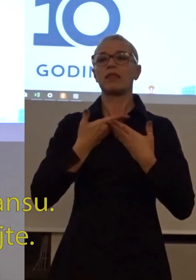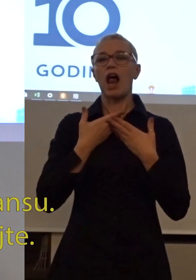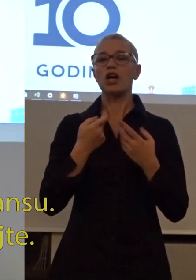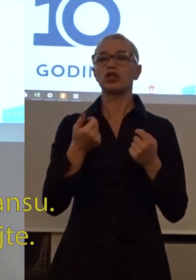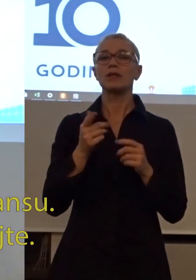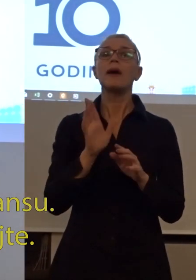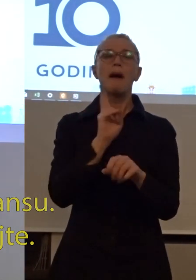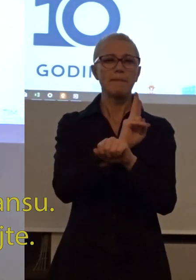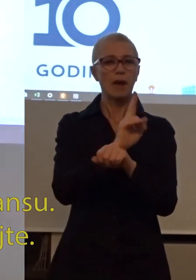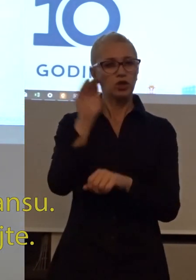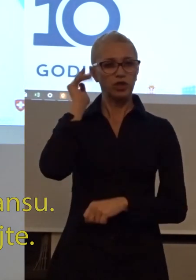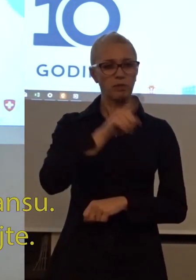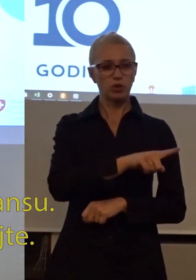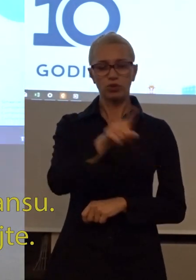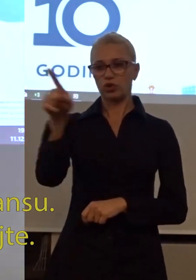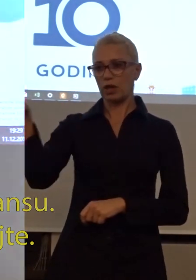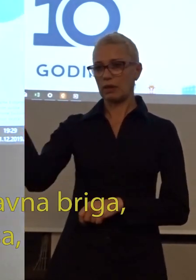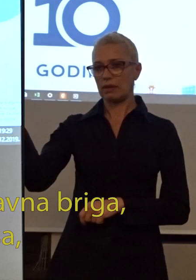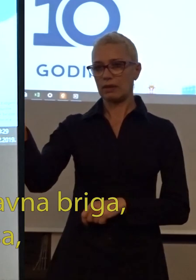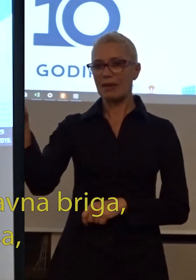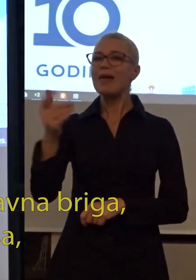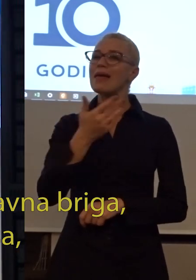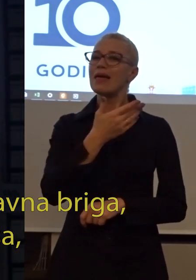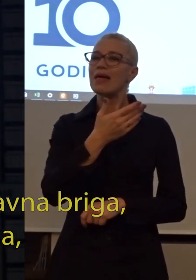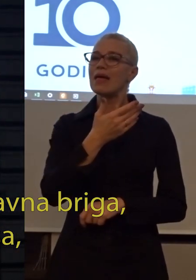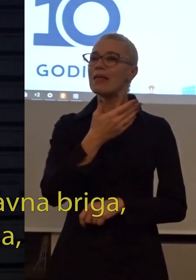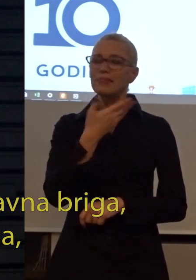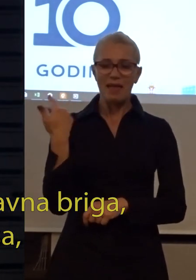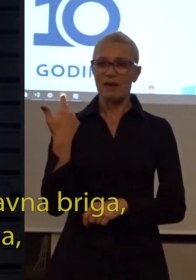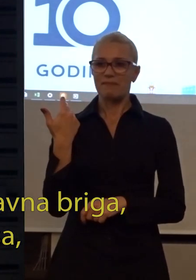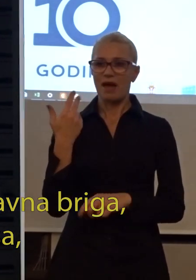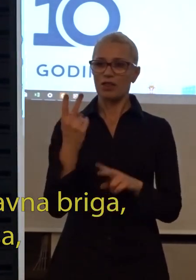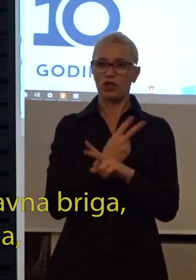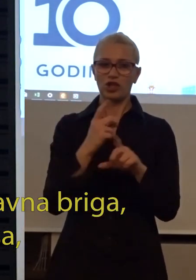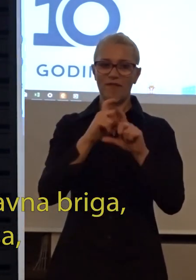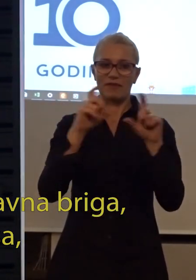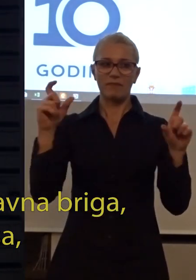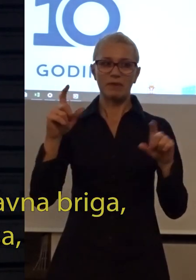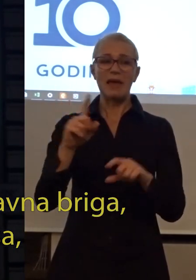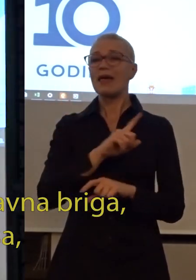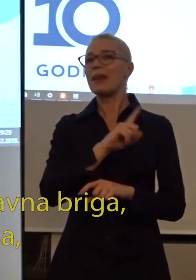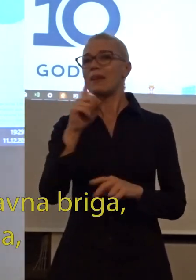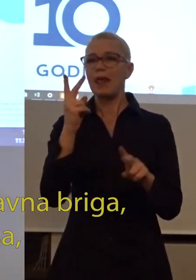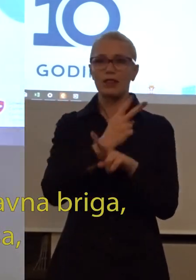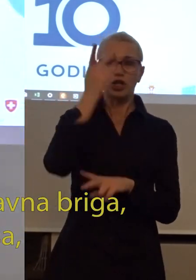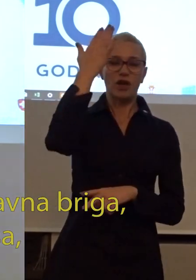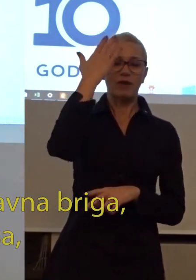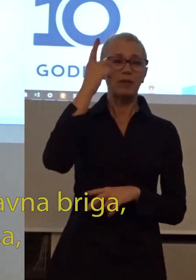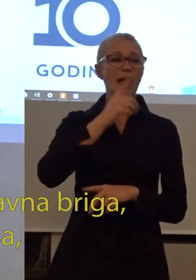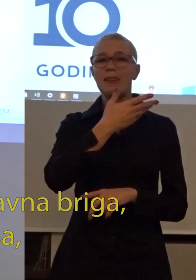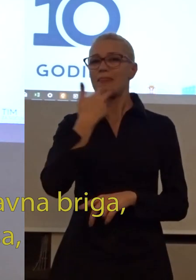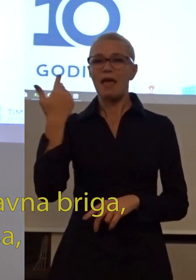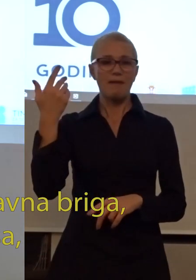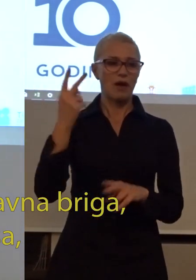šancu. Znači, pažljome slušajte. Ne državna firma, ne državna briga, ne